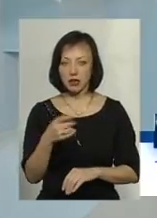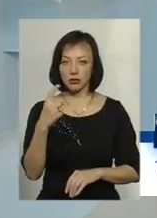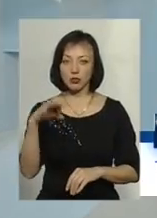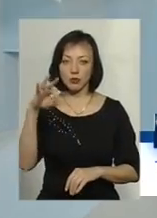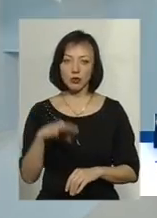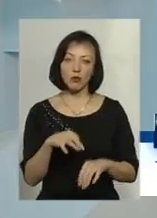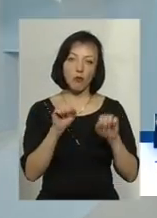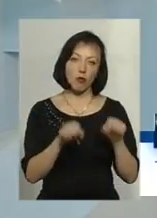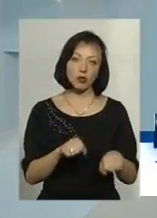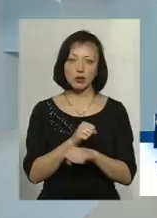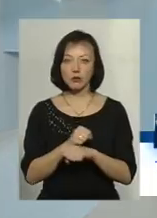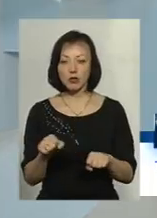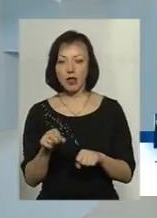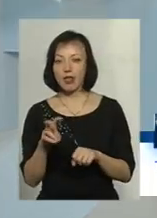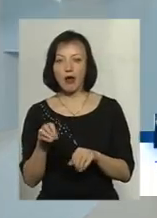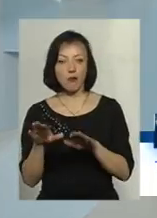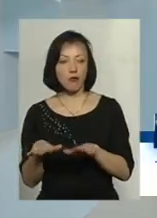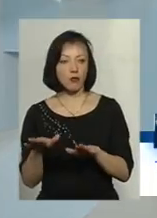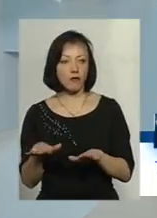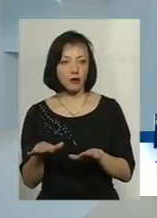можна, не можна, не побувавши на місці.